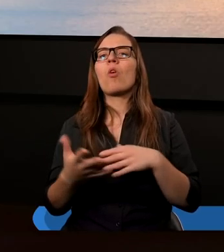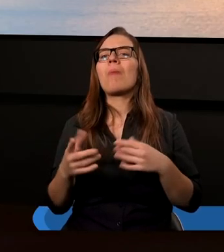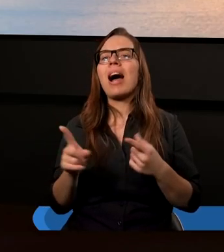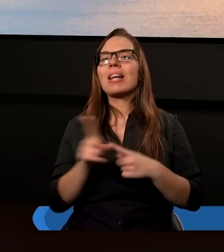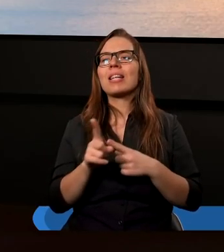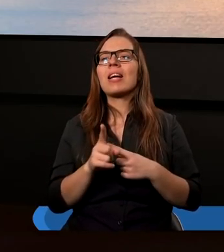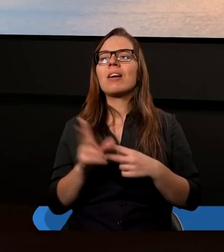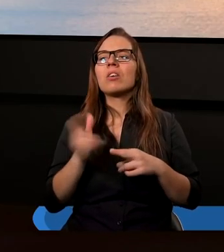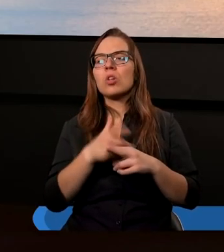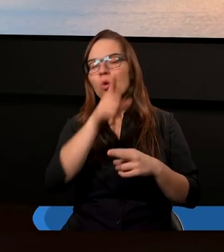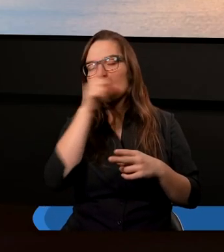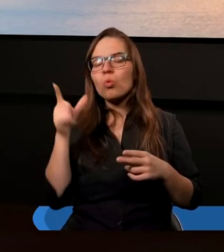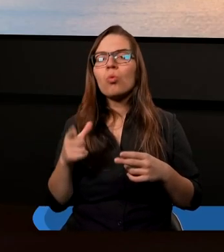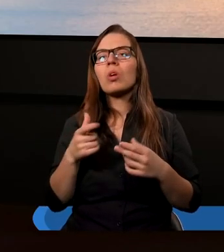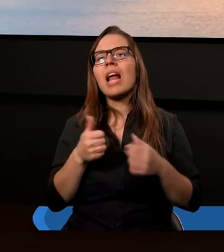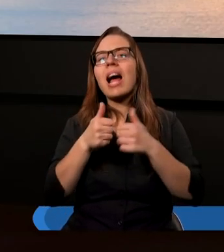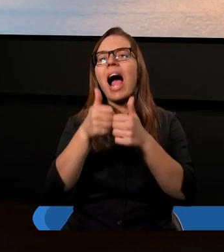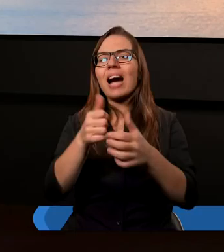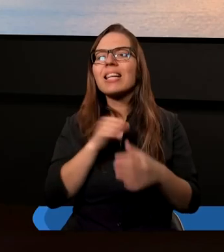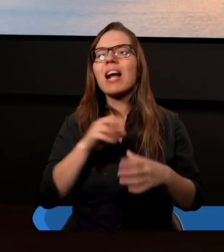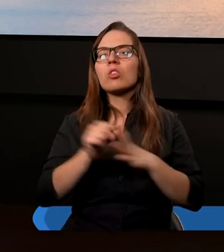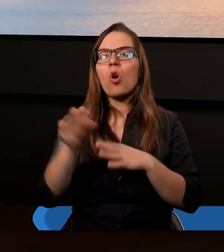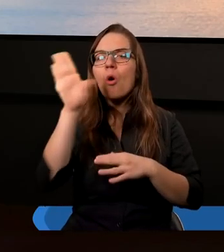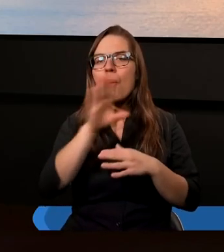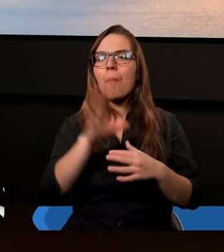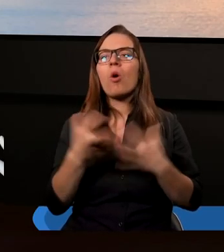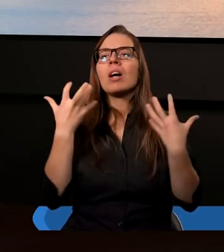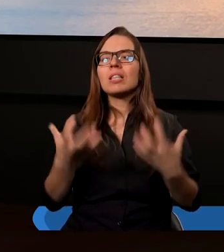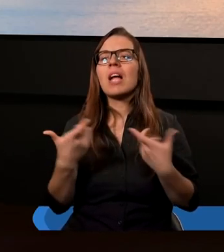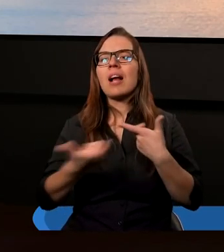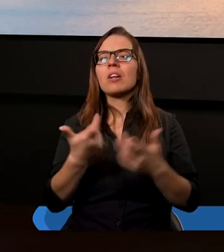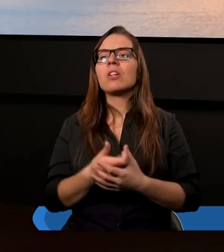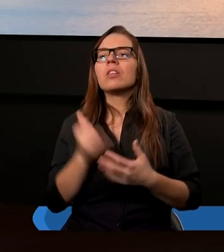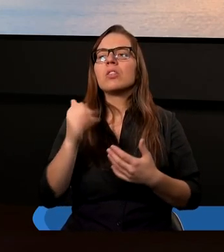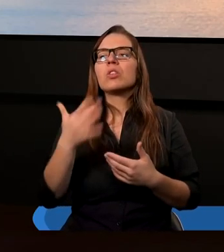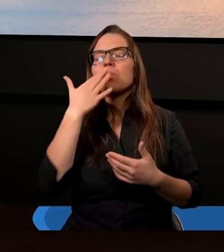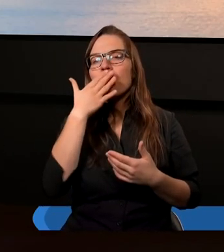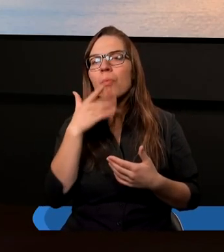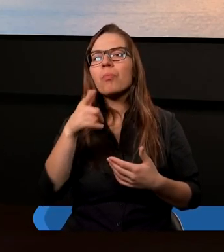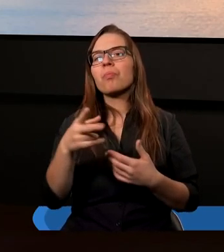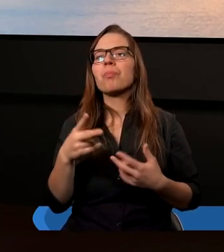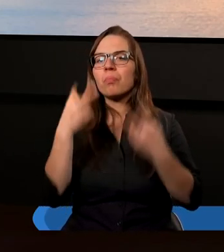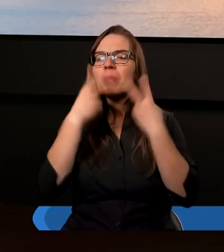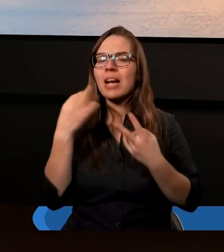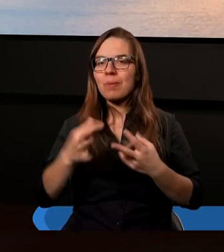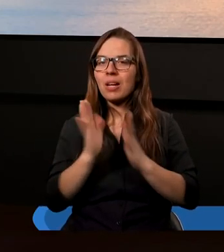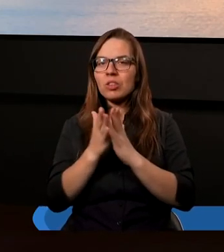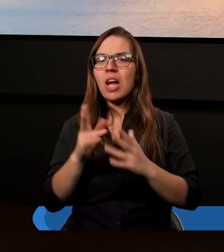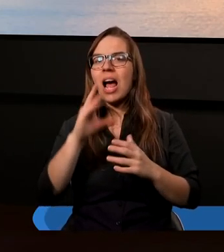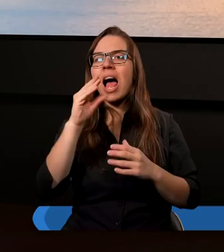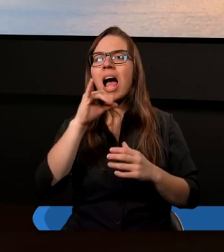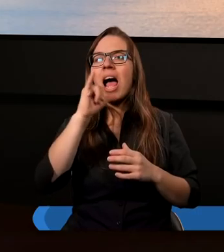ludzie egarniali się do Boga. To jest coś niesamowitego i może przeczytajmy ten tekst z księgi